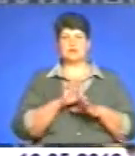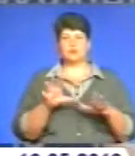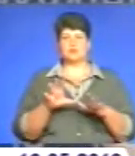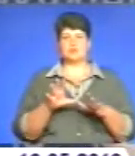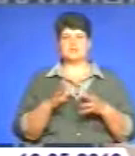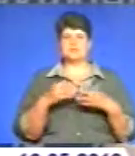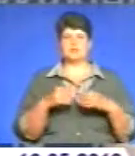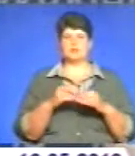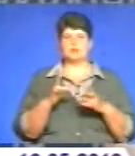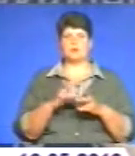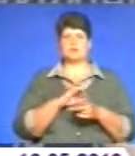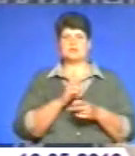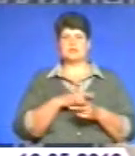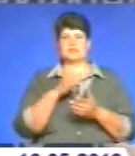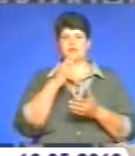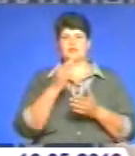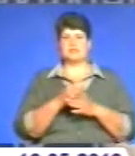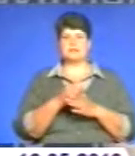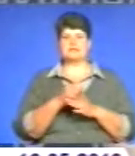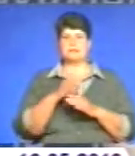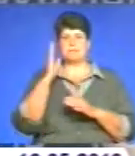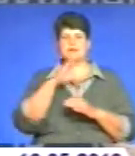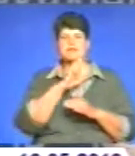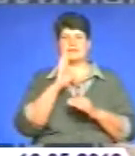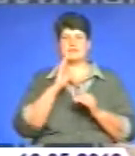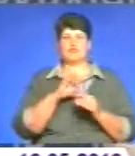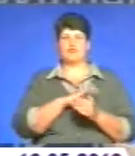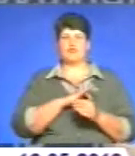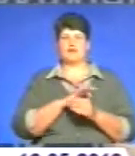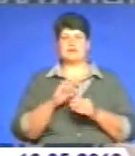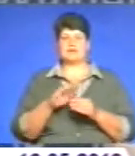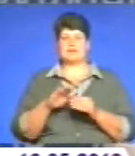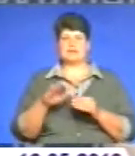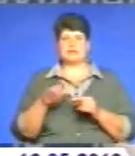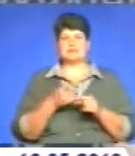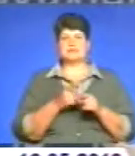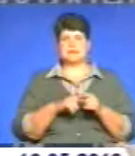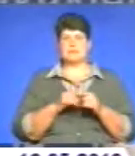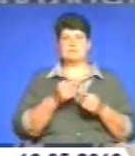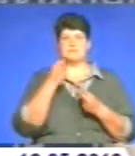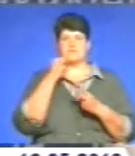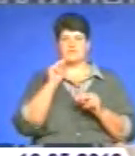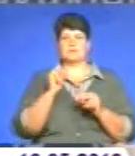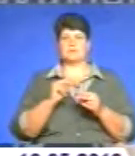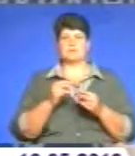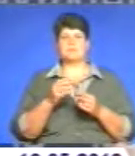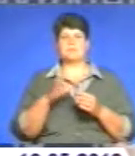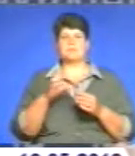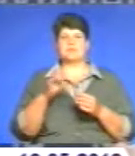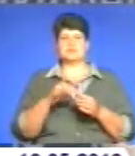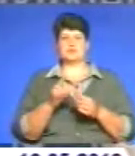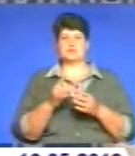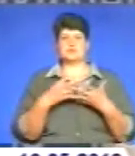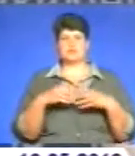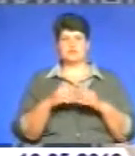відповідальності батьків за виховання дітей. І третій напрямок – це підвищення престижу сім'ї та інформаційна складова.